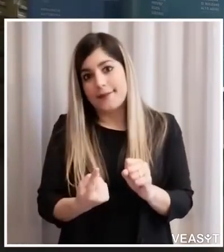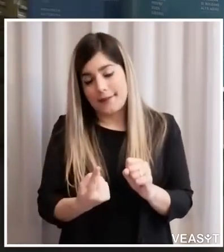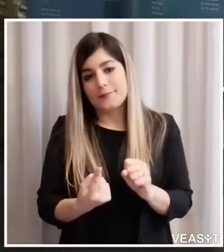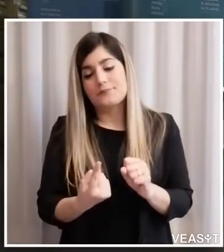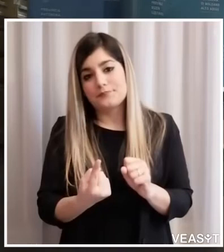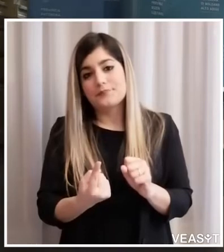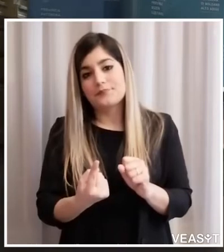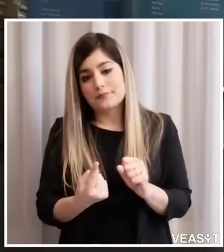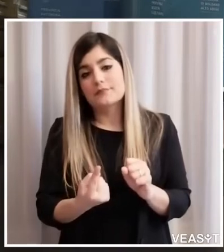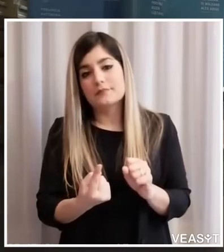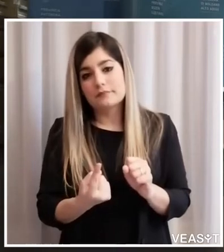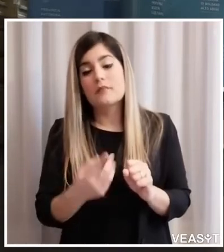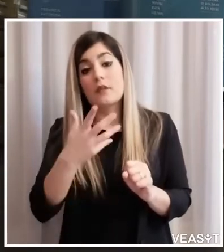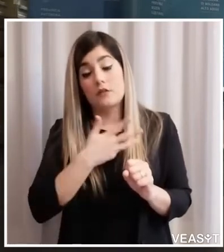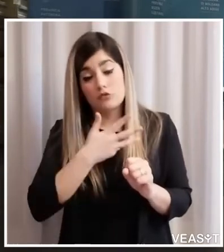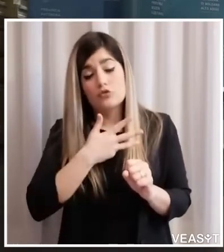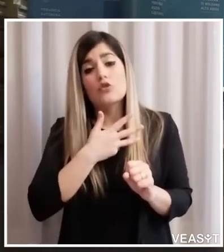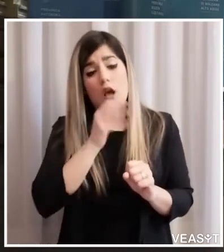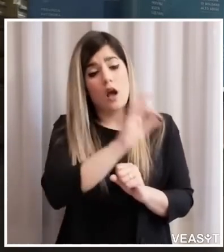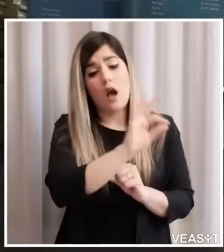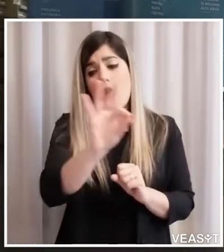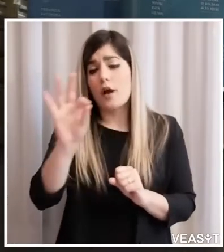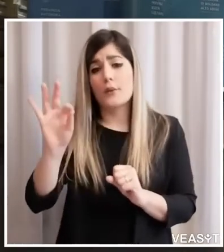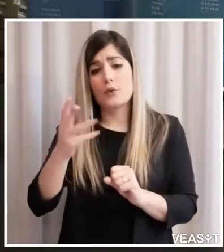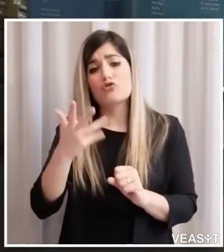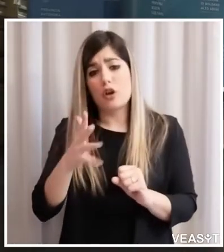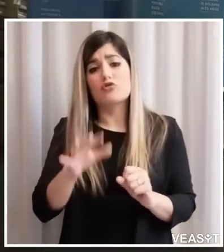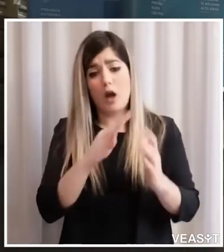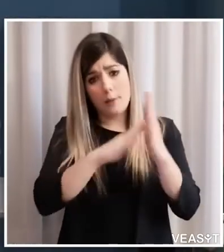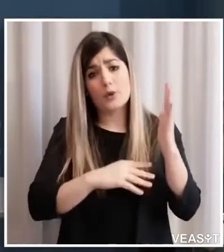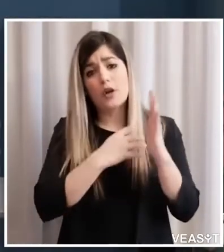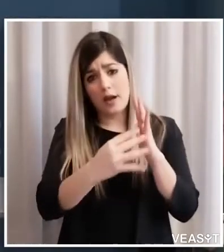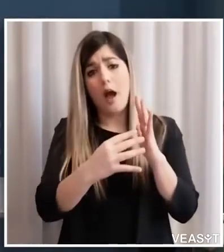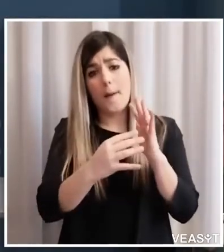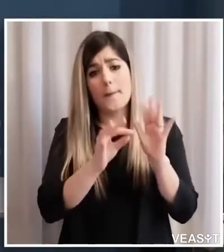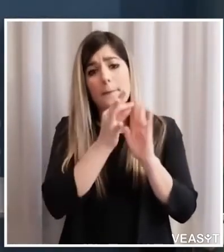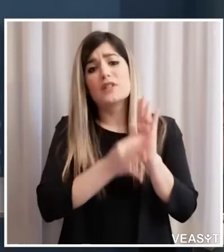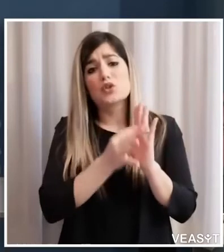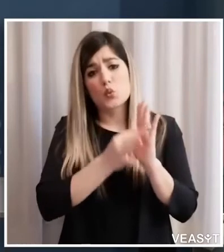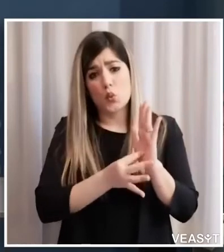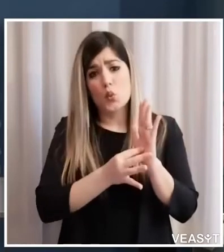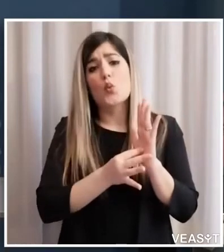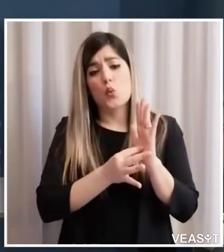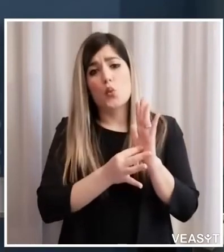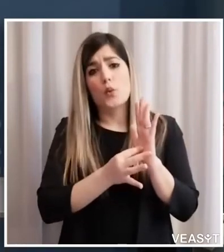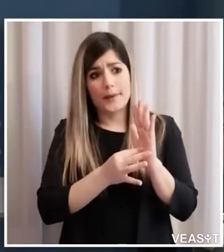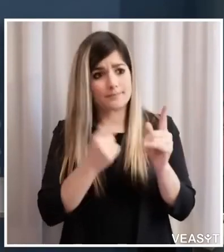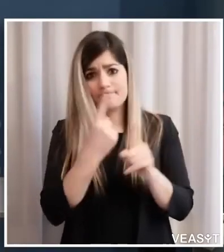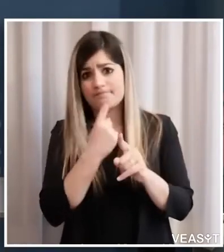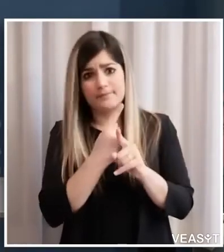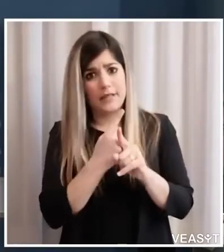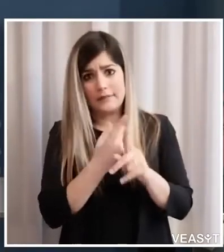programmando per misure ordinarie che devono essere rivalutate sono molto